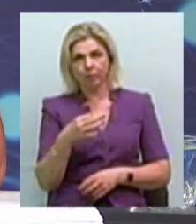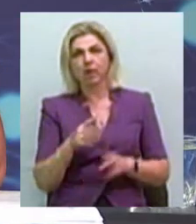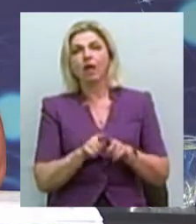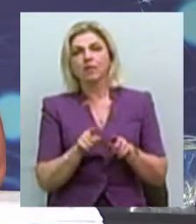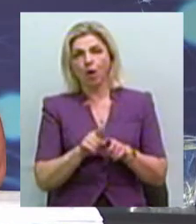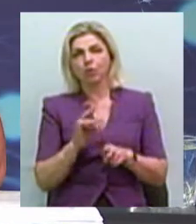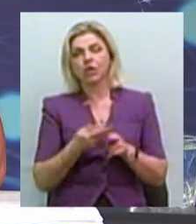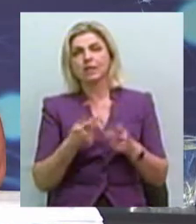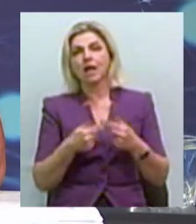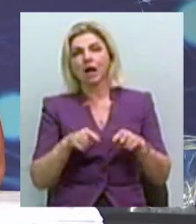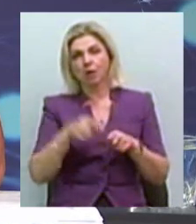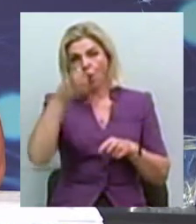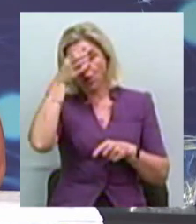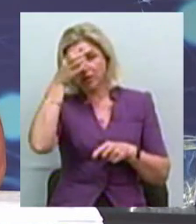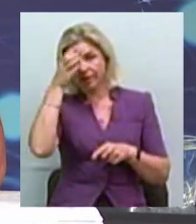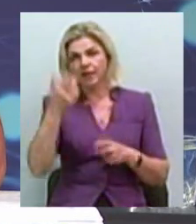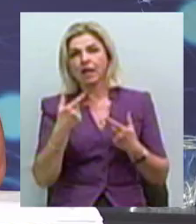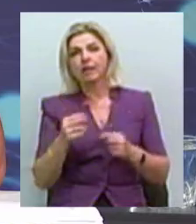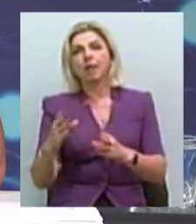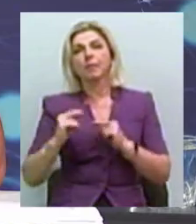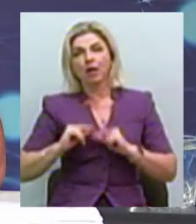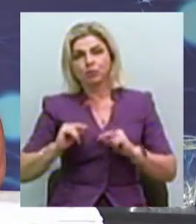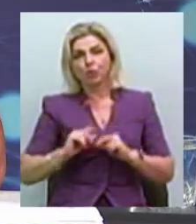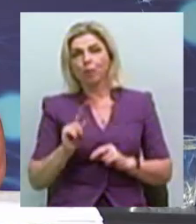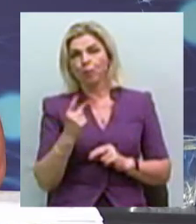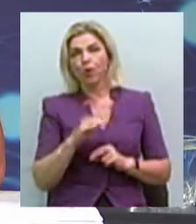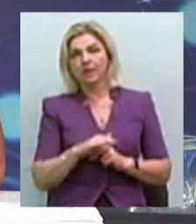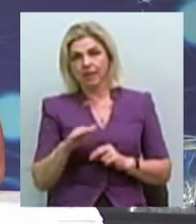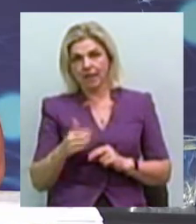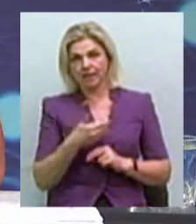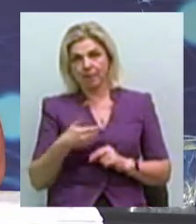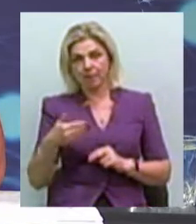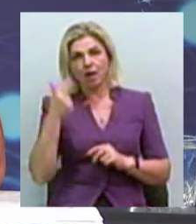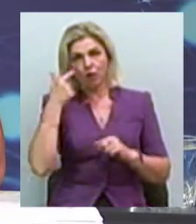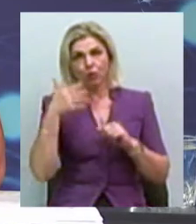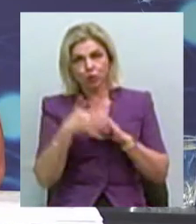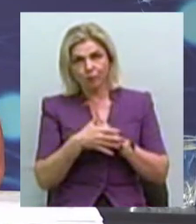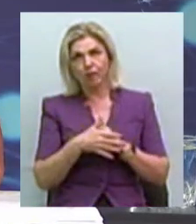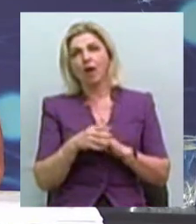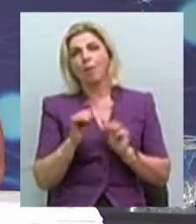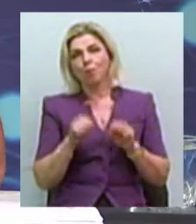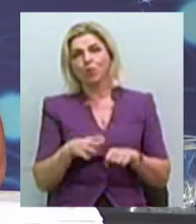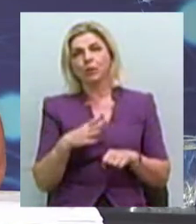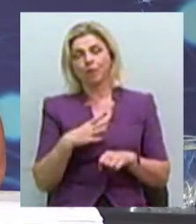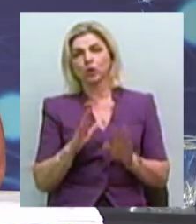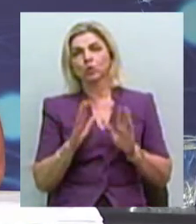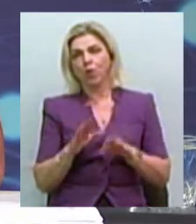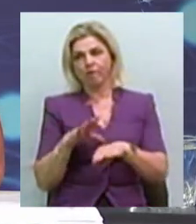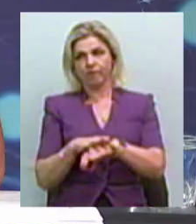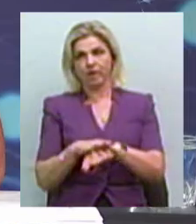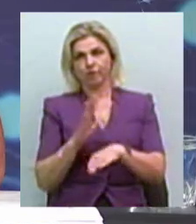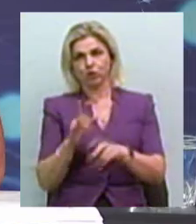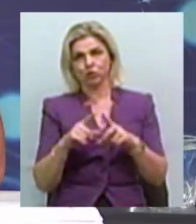звичайно, заклади освіти, з якими ми співпрацюємо, тому що діти, ми розуміємо, і не перше виявлення, це може бути тільки в школі, коли